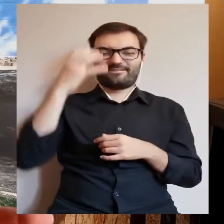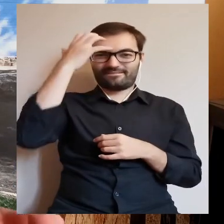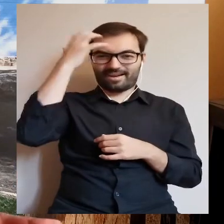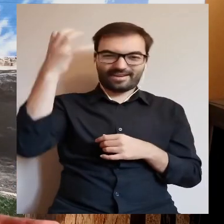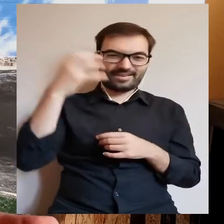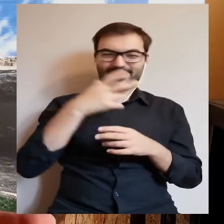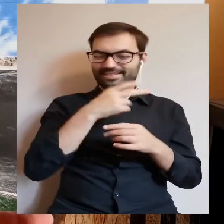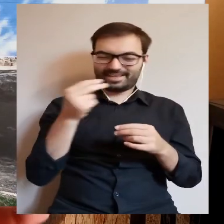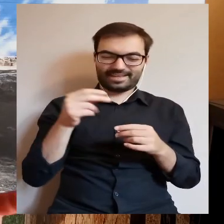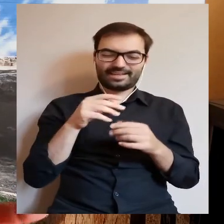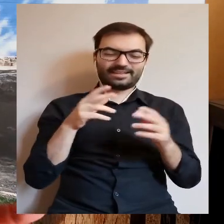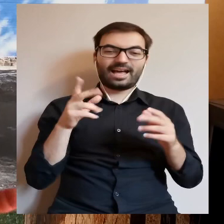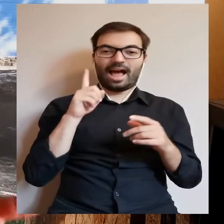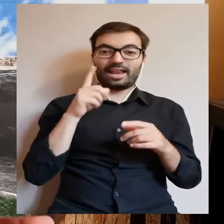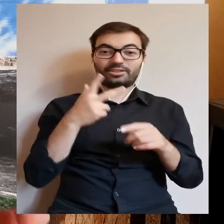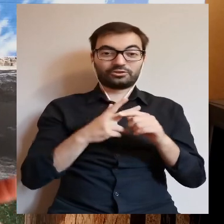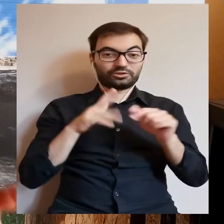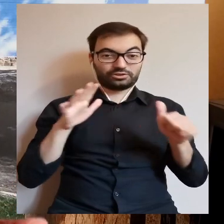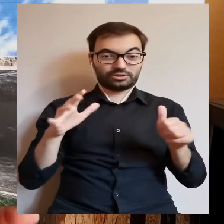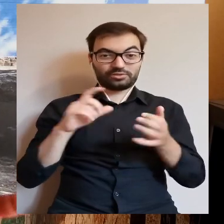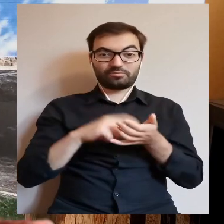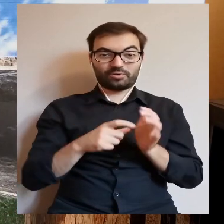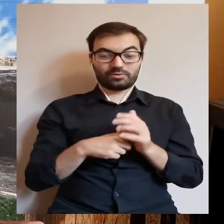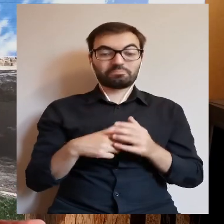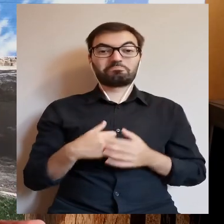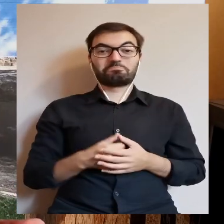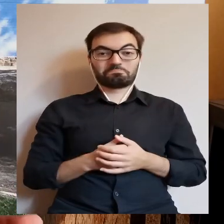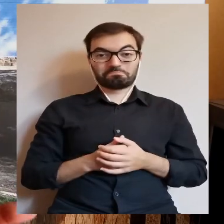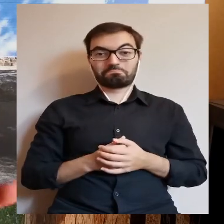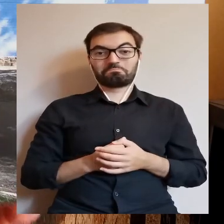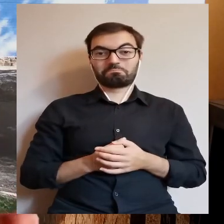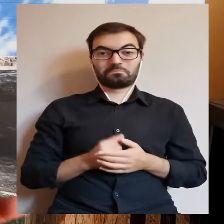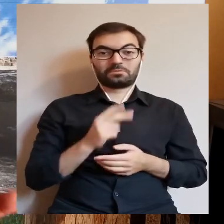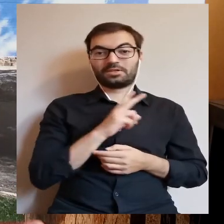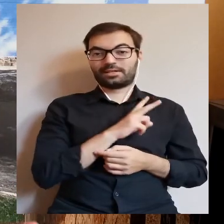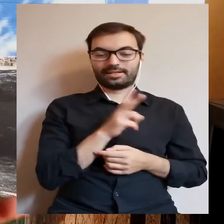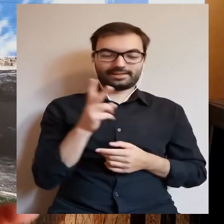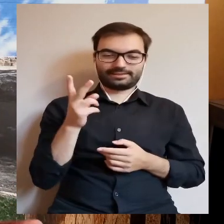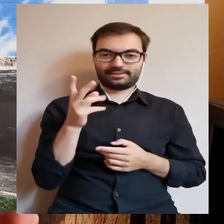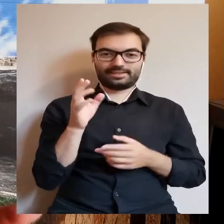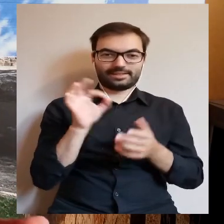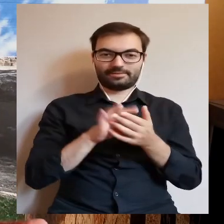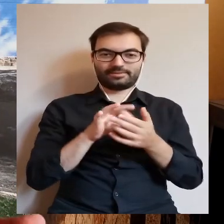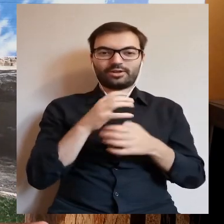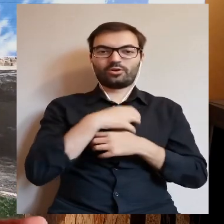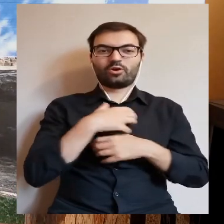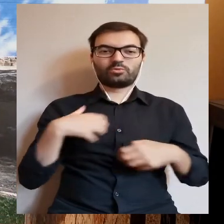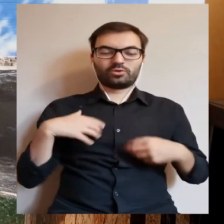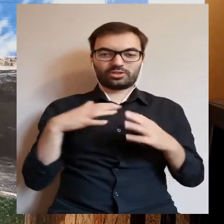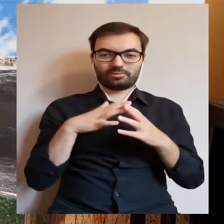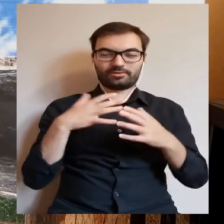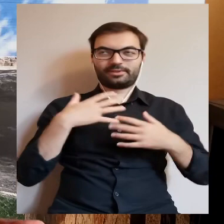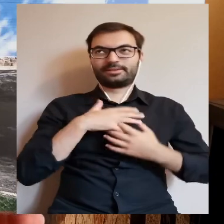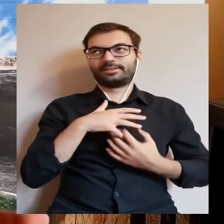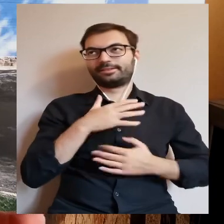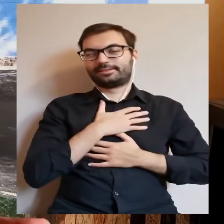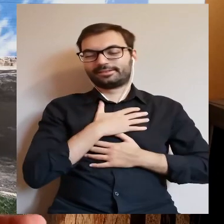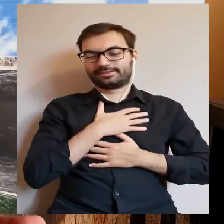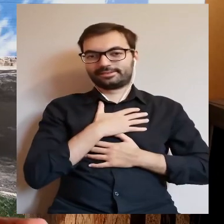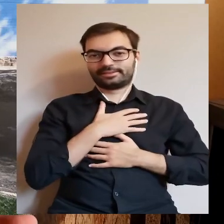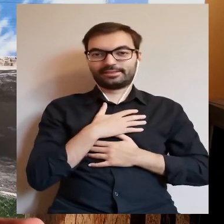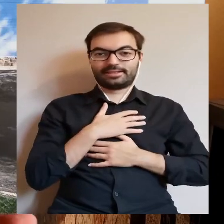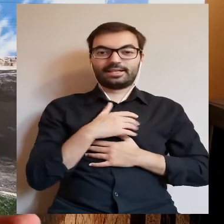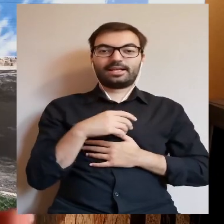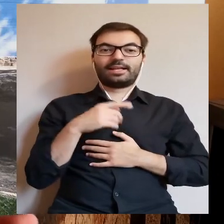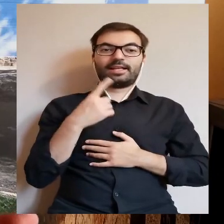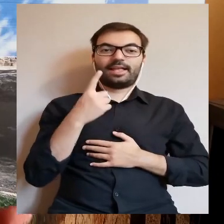był to Wawel, umówmy się, ale 36 komnat. Każda gospodyni domowa złapie się w tym momencie za głowę, bo